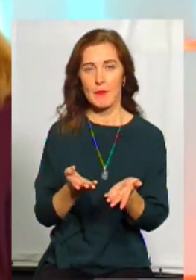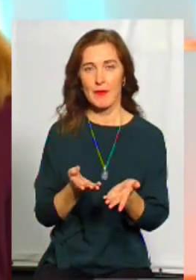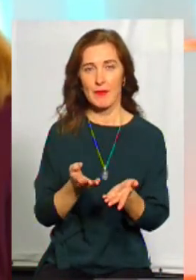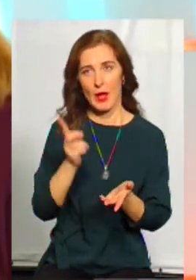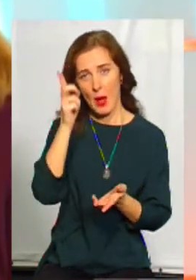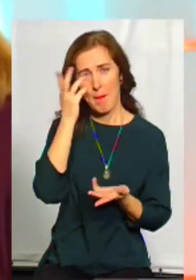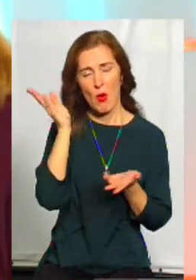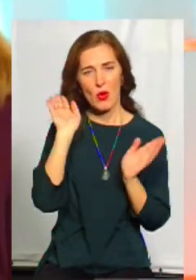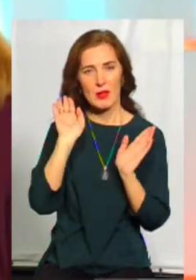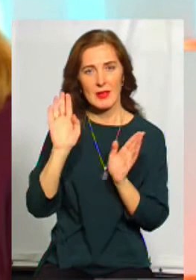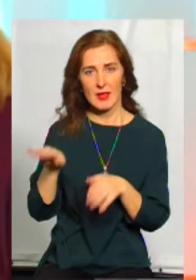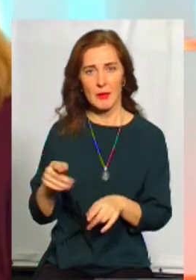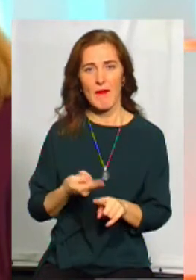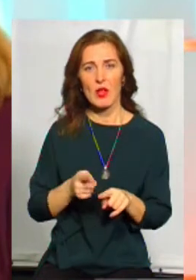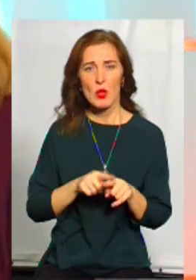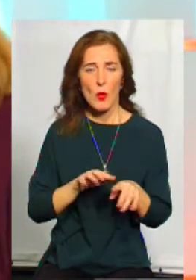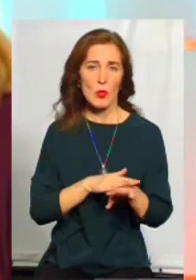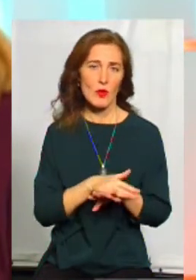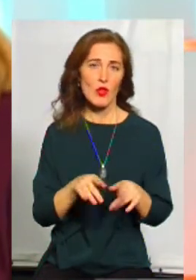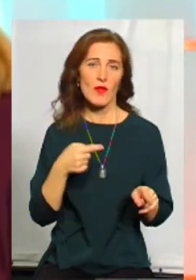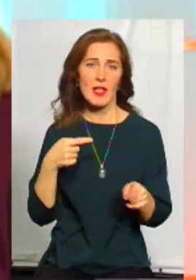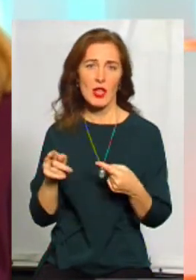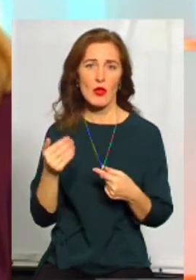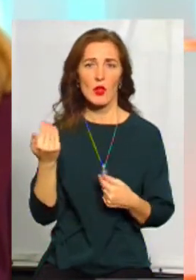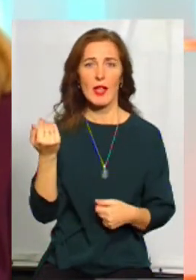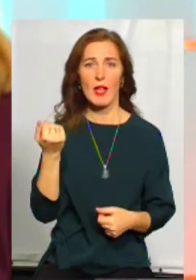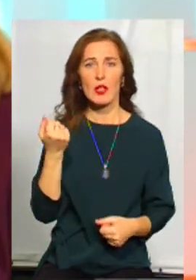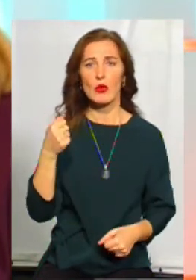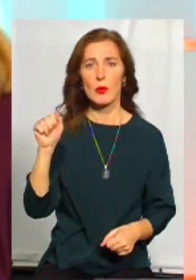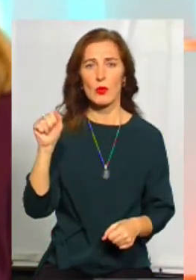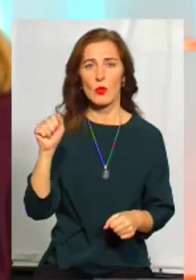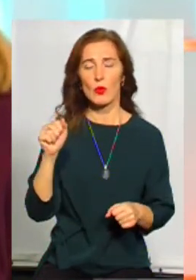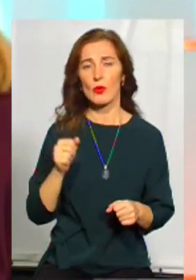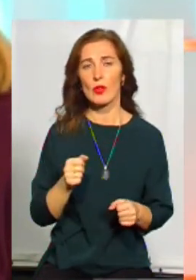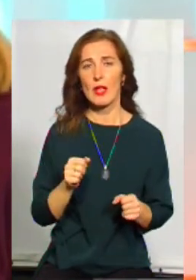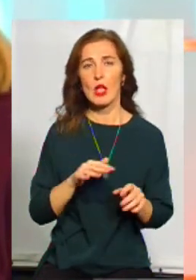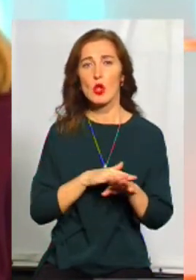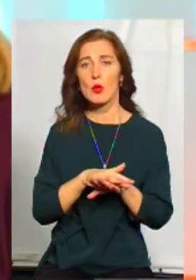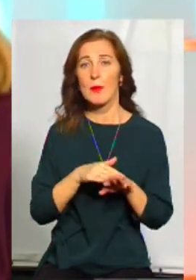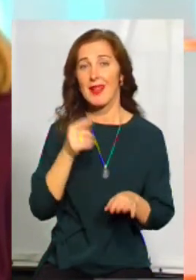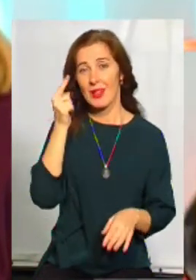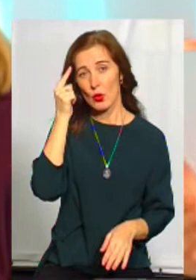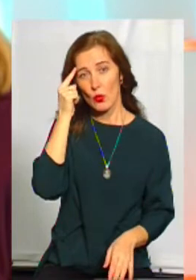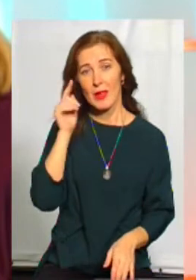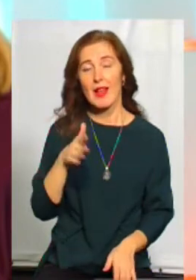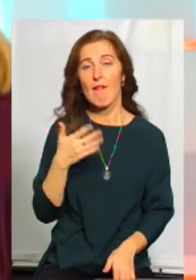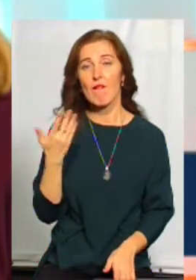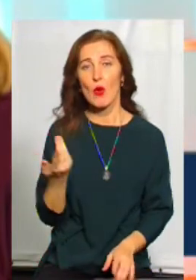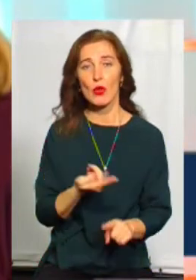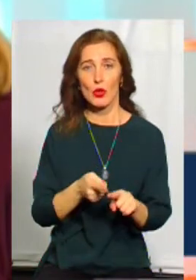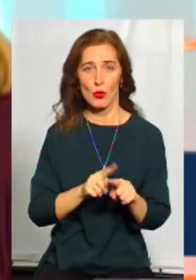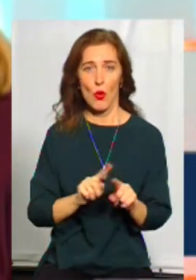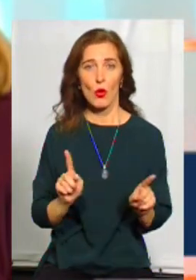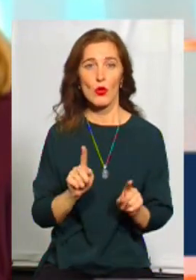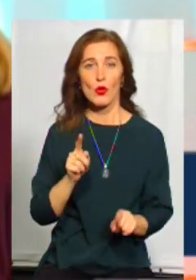Бог з ним, в цьому середовищі, в чи іншому вони домінують, нав'язуються, як домінуючі в суспільній думці, на фоні того, що каже